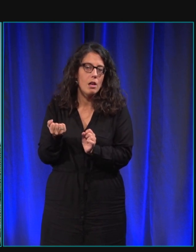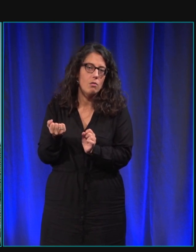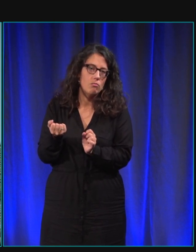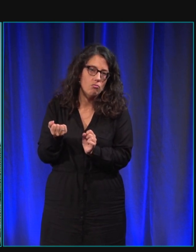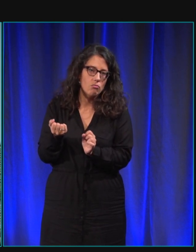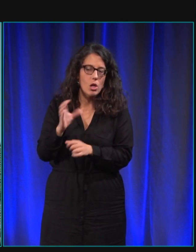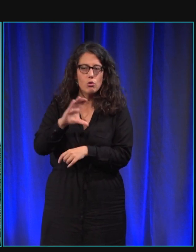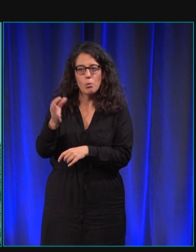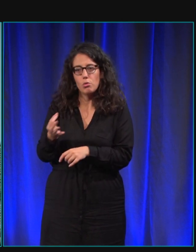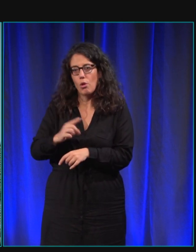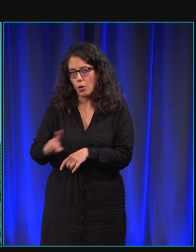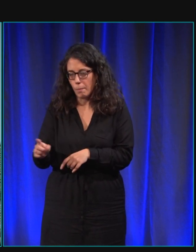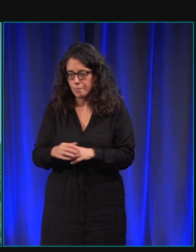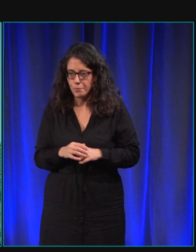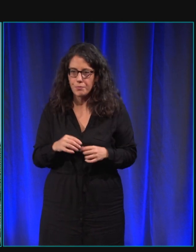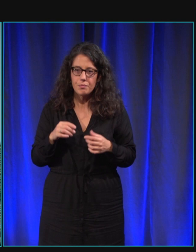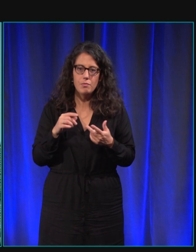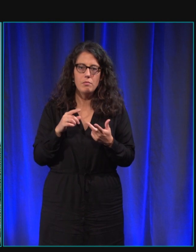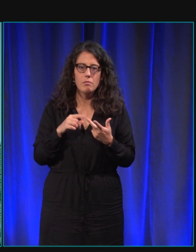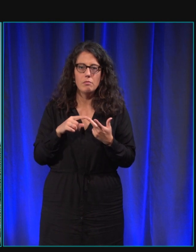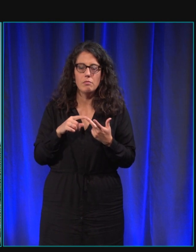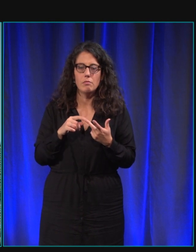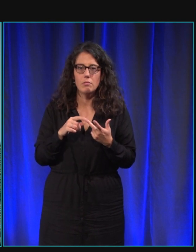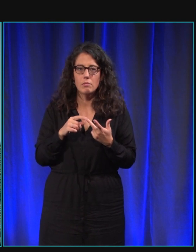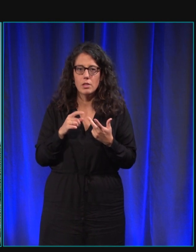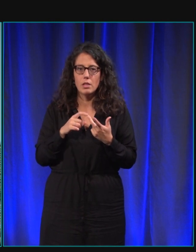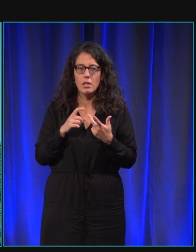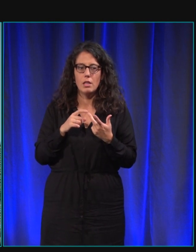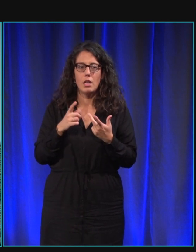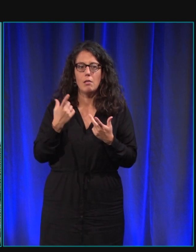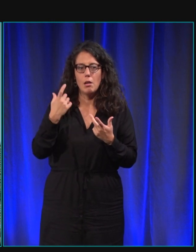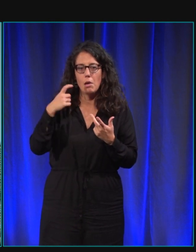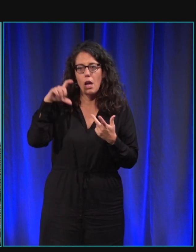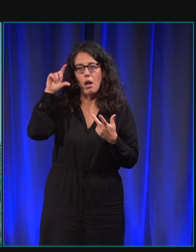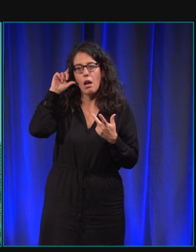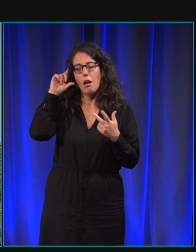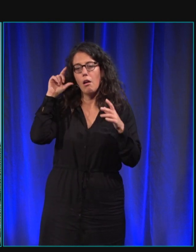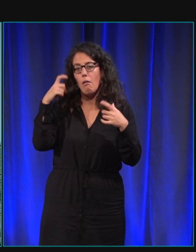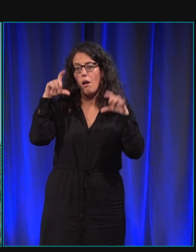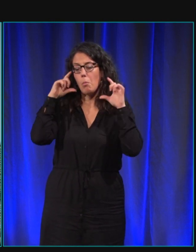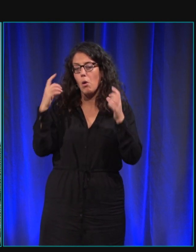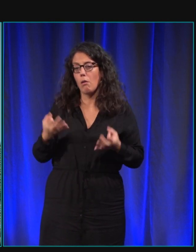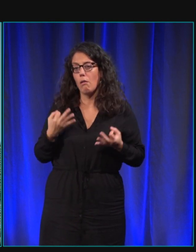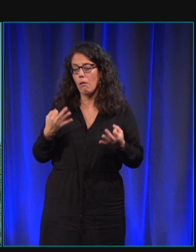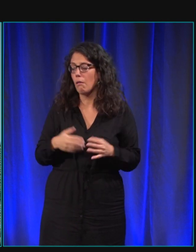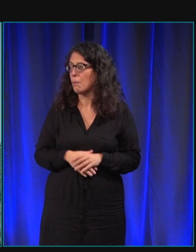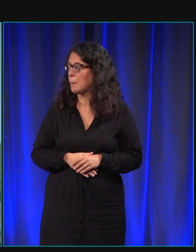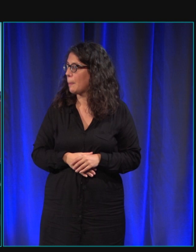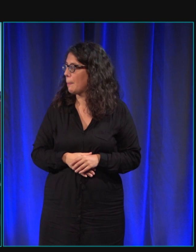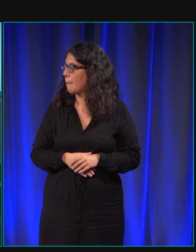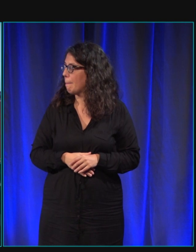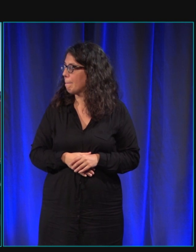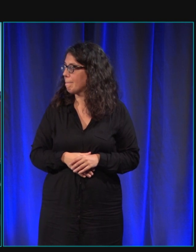à 100% et après il y a tout ce qui est un plan un plan classique il y un point qui me paraissait important dans